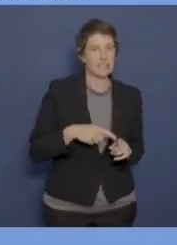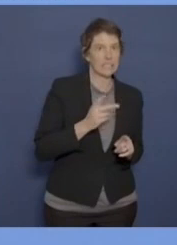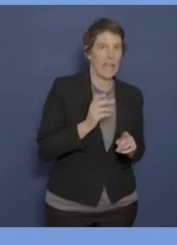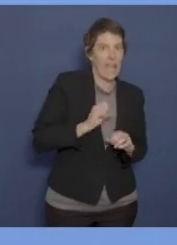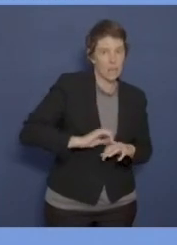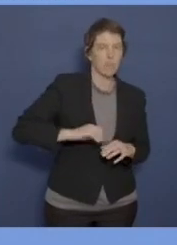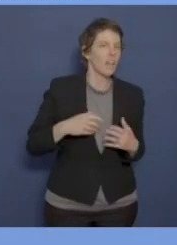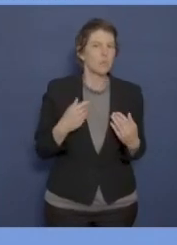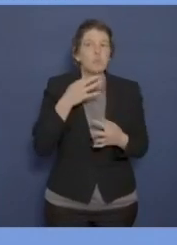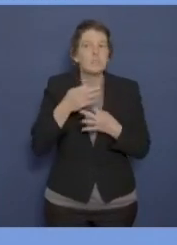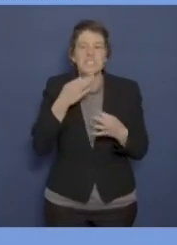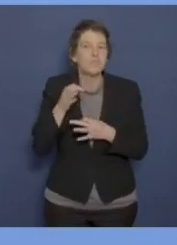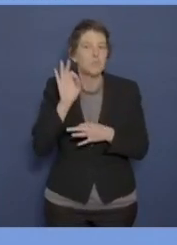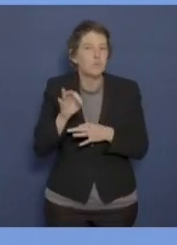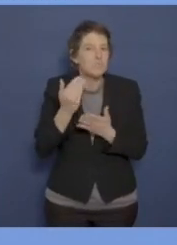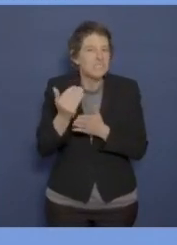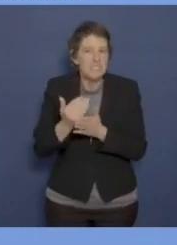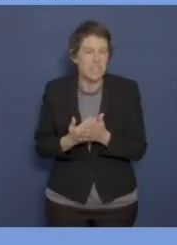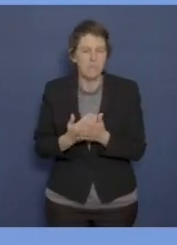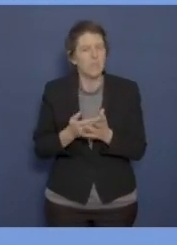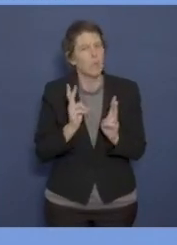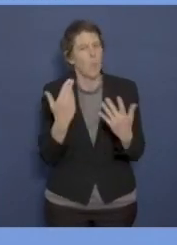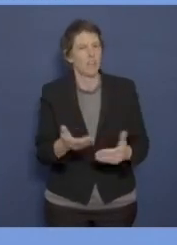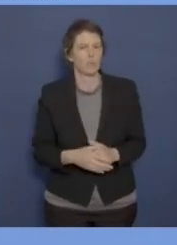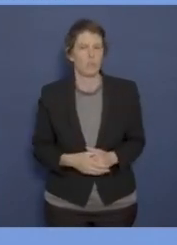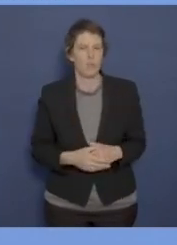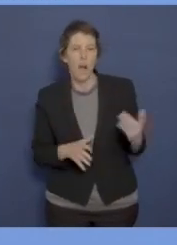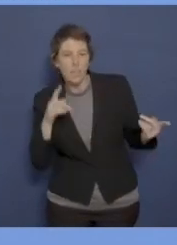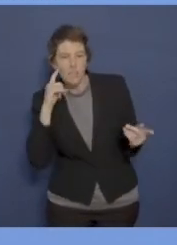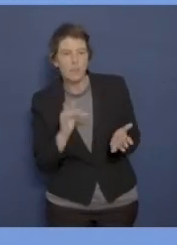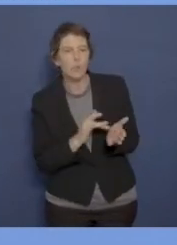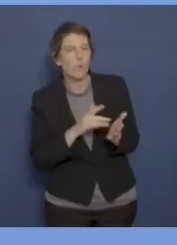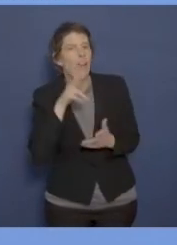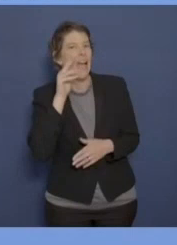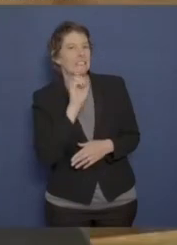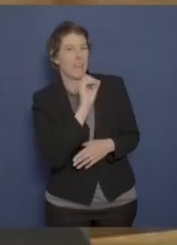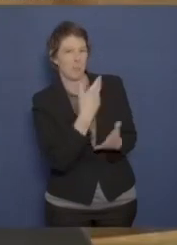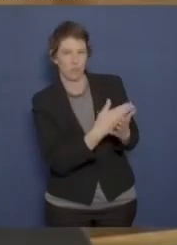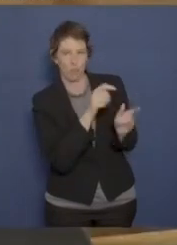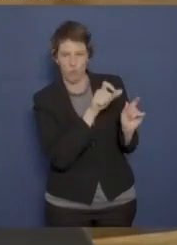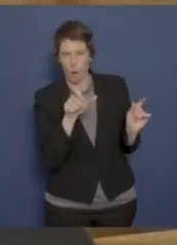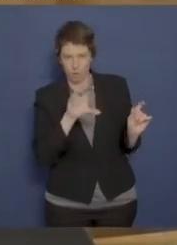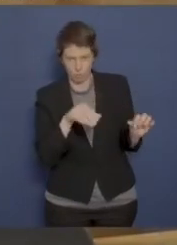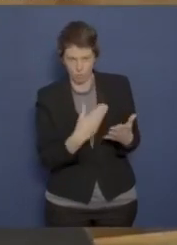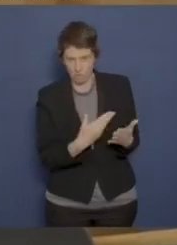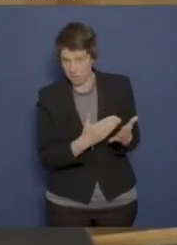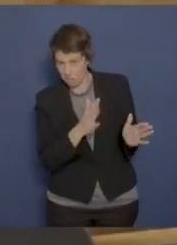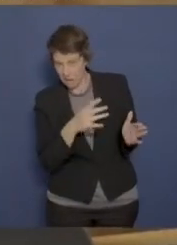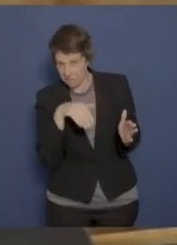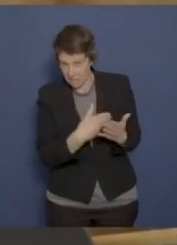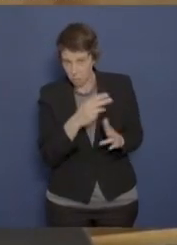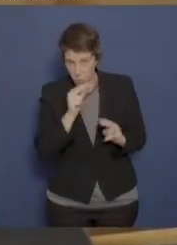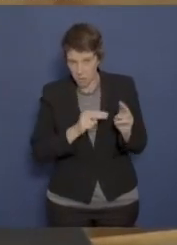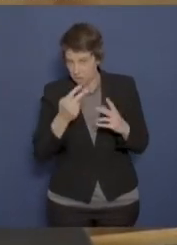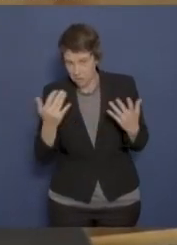Also das ist nichts Spezifisches für dieses Gesetz. Ich hätte ja sagen können, weil Herr Seibert davon gesprochen hatte. Und Sie legen ja fest, dass